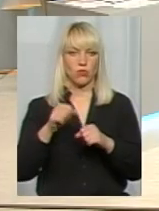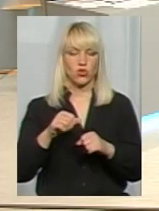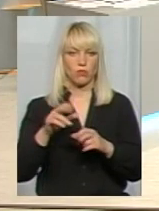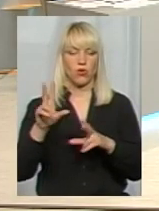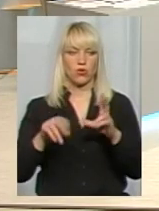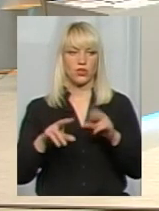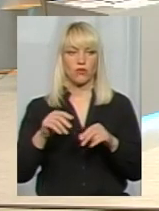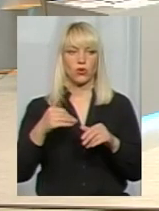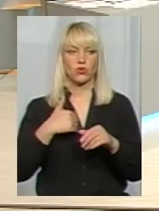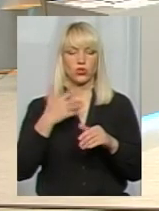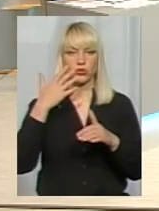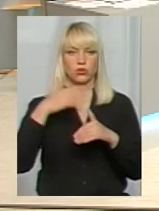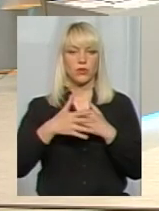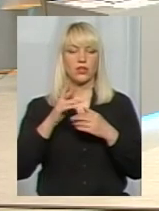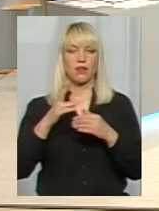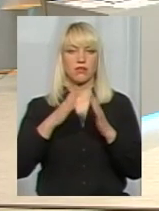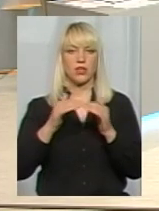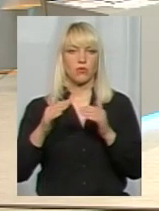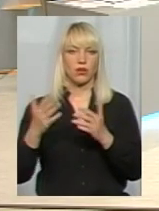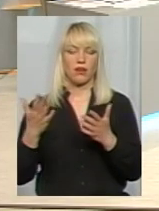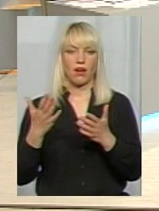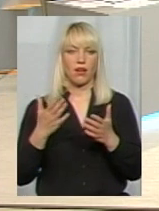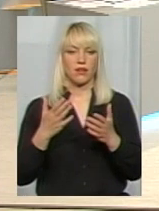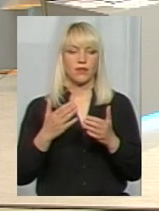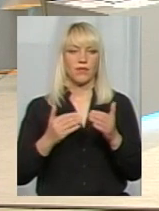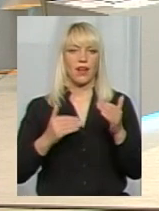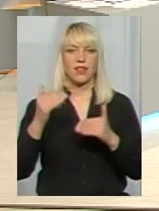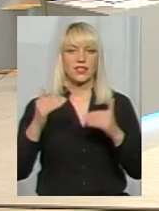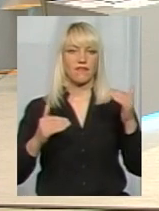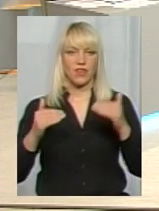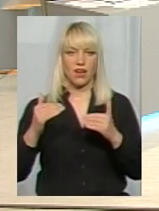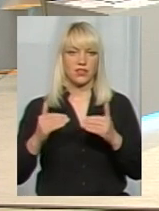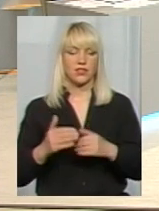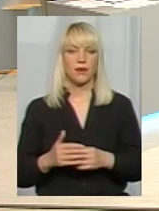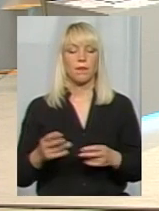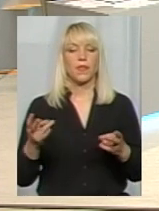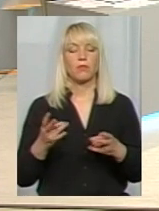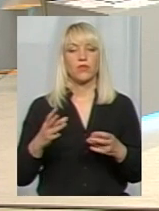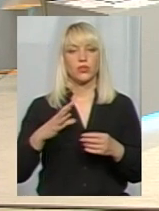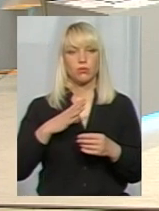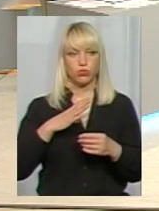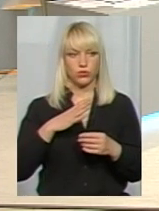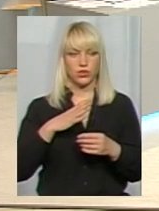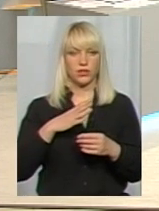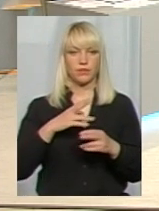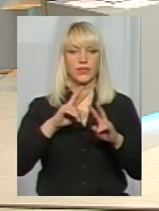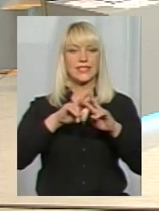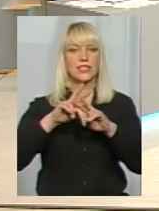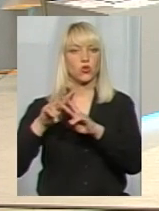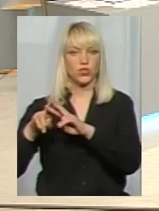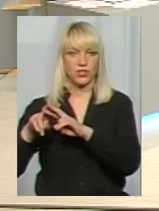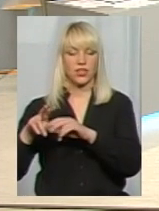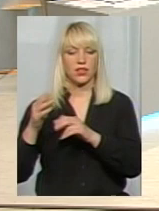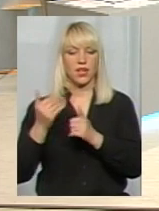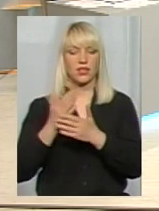то хочеться зрозуміти в таборах, як класифікація відбувається. Я вам хочу сказати, це також є, певні мають бути, напевно, що зірочки, є